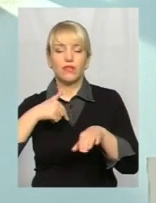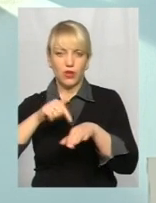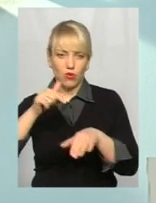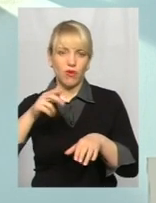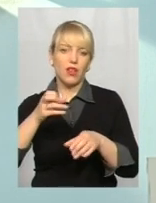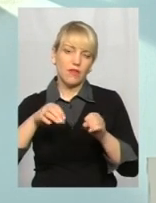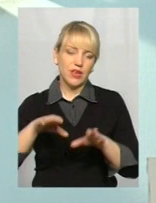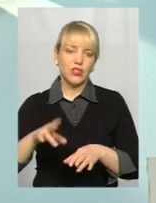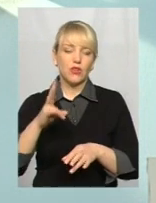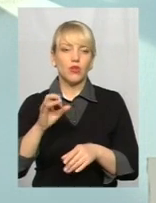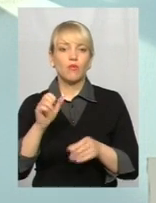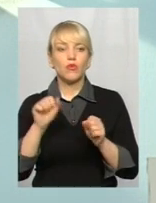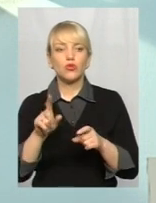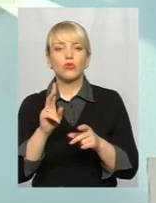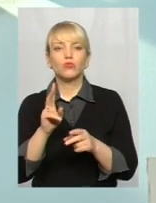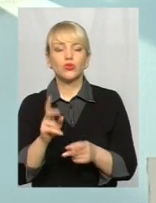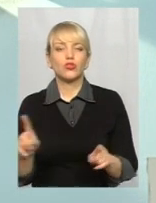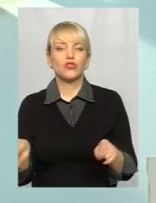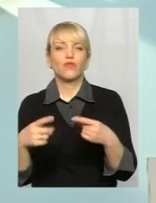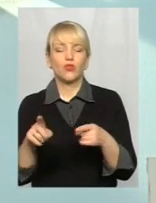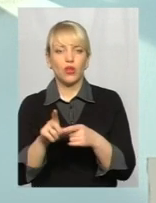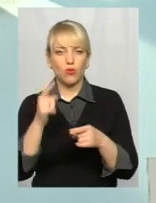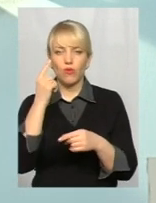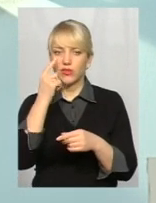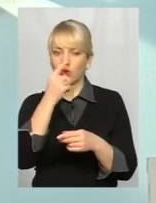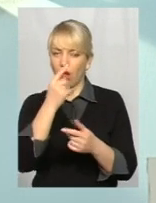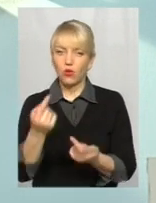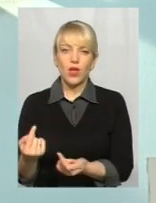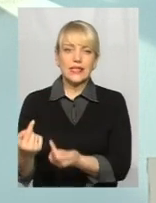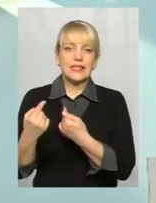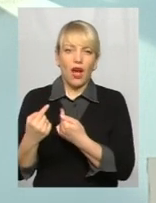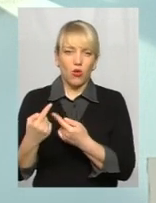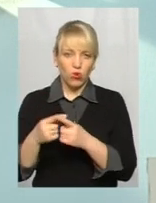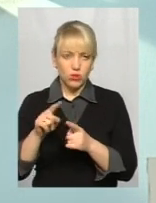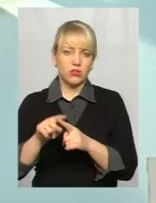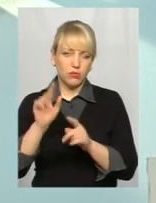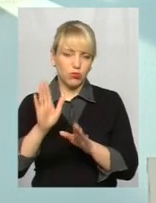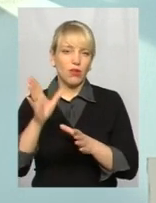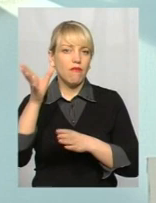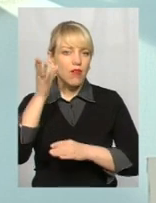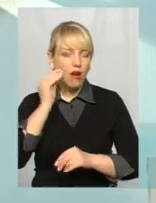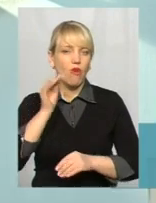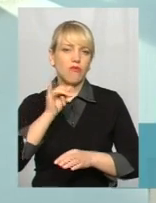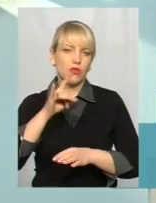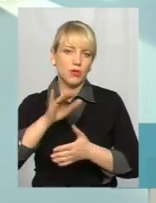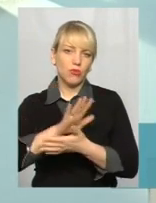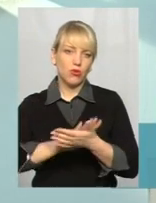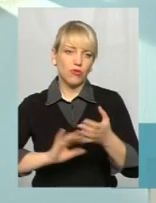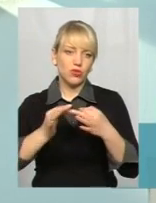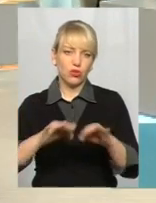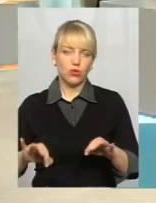дійсно, можливо, вона комусь і створює певну таку візуальну загрозу, це теж буде враховано і при продовженні дозволів